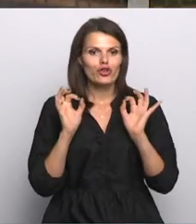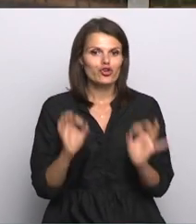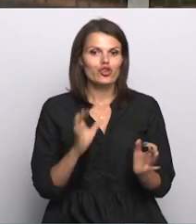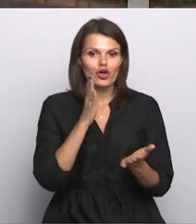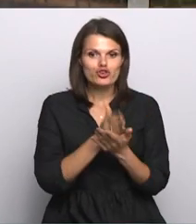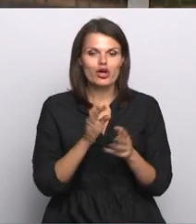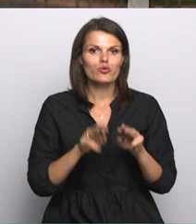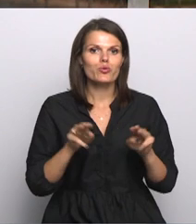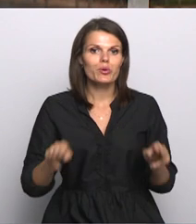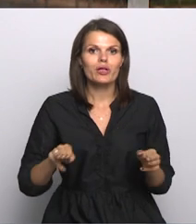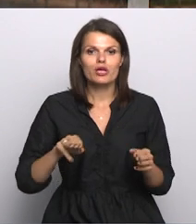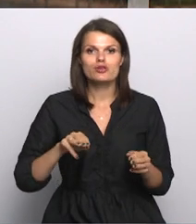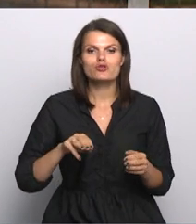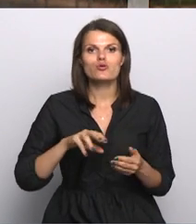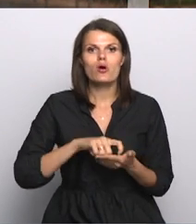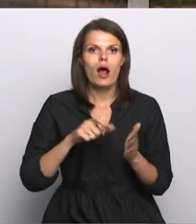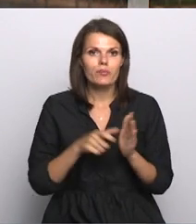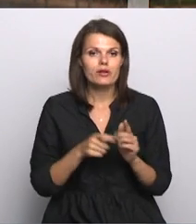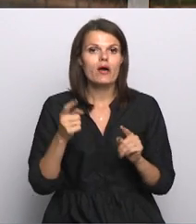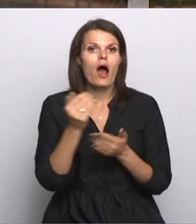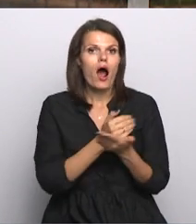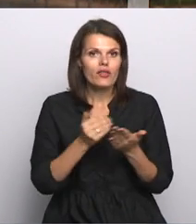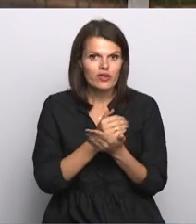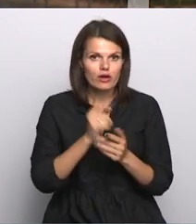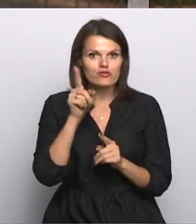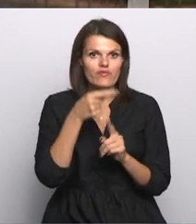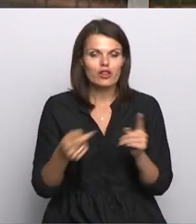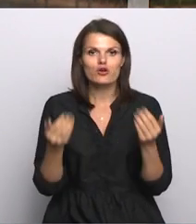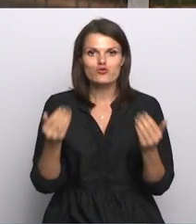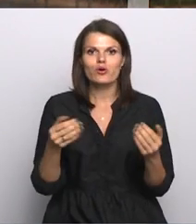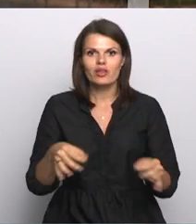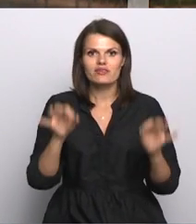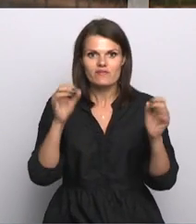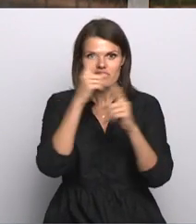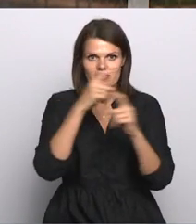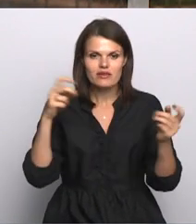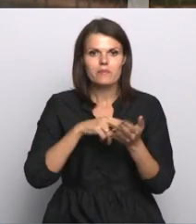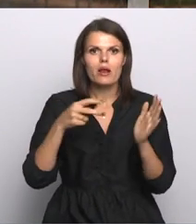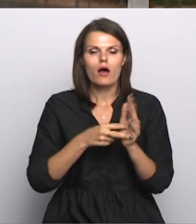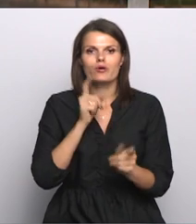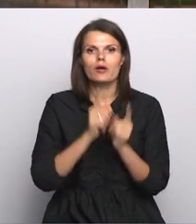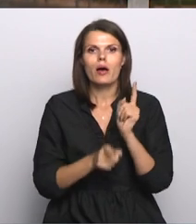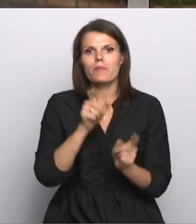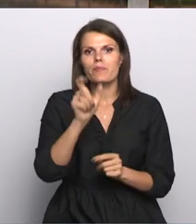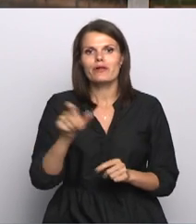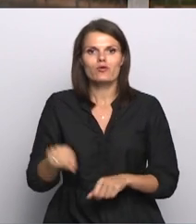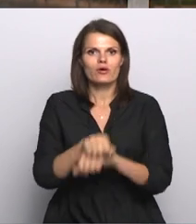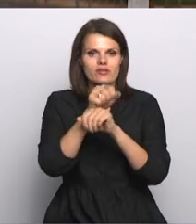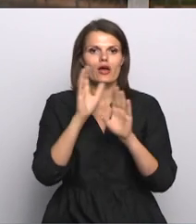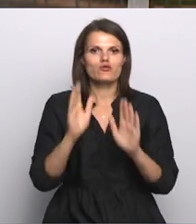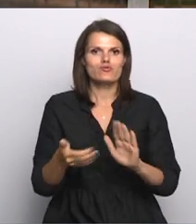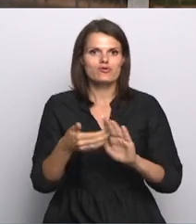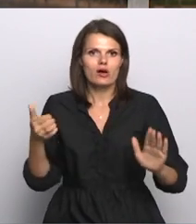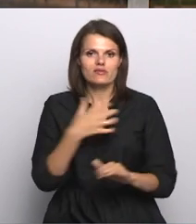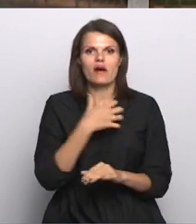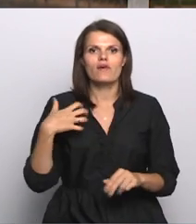ministru kabineta. Un atkārtoši vēlreiz tātad šodienas svarīgākā ziņa, ka plānotais pedagogu streiks tiks atcelts, jo Valdība un